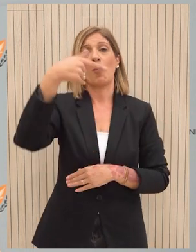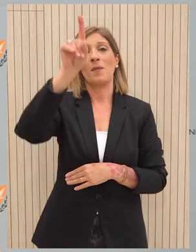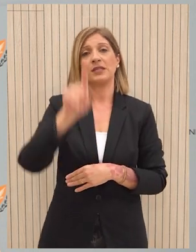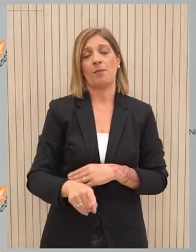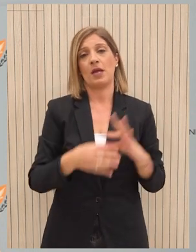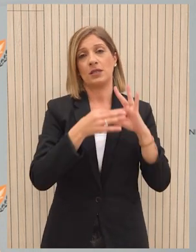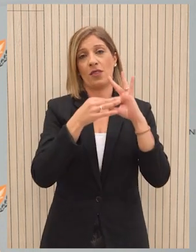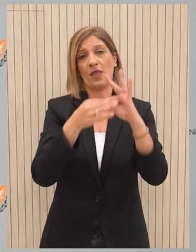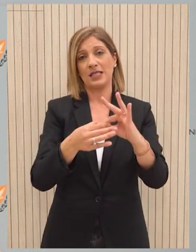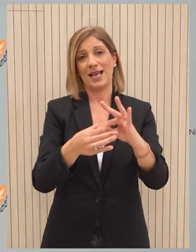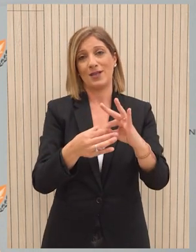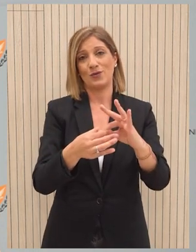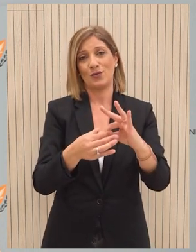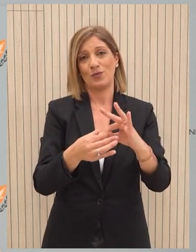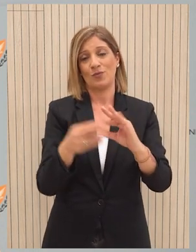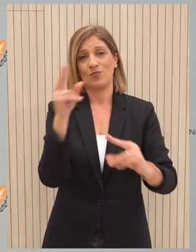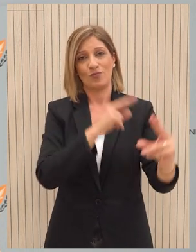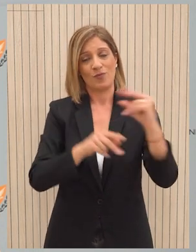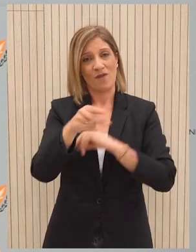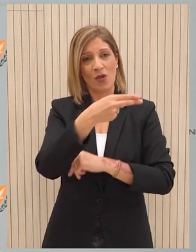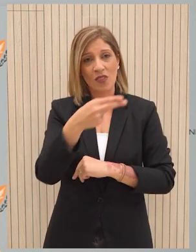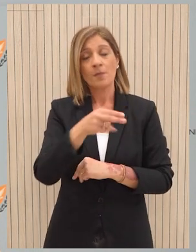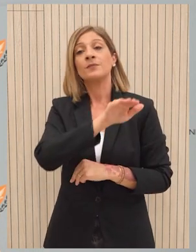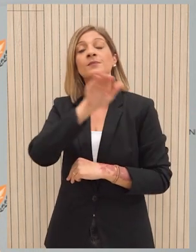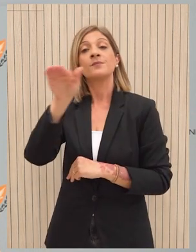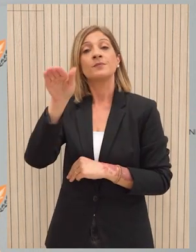μπορέσει να προχωρήσει και να τροχειοδρομηθεί η ελοποίησή του.